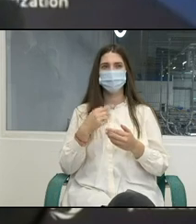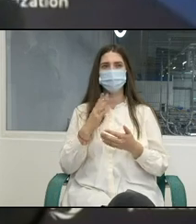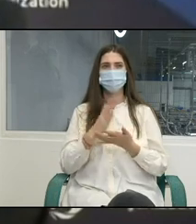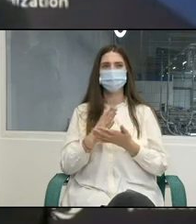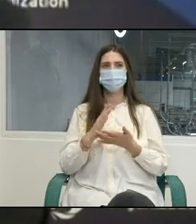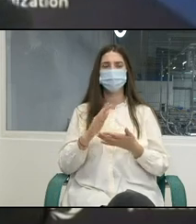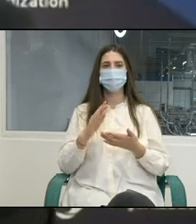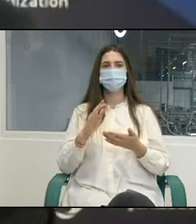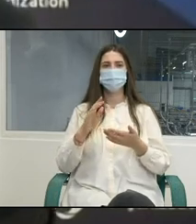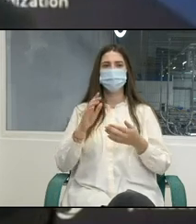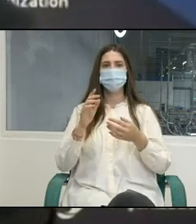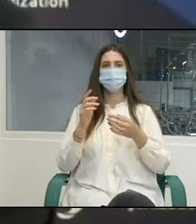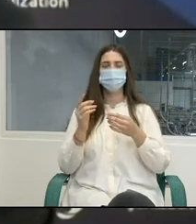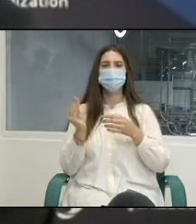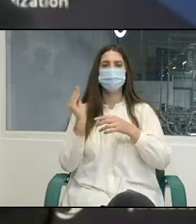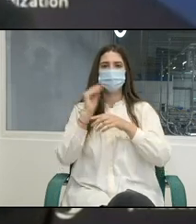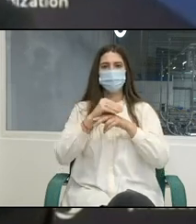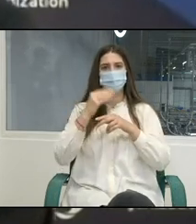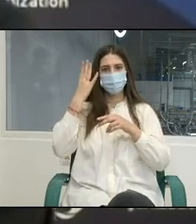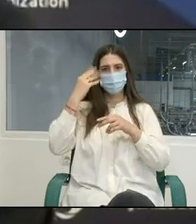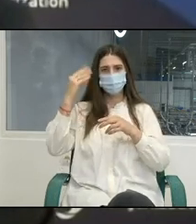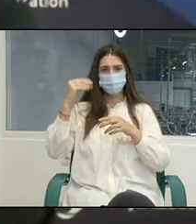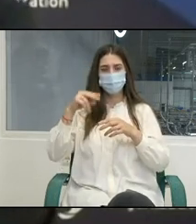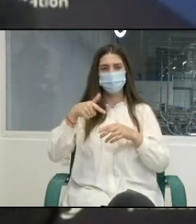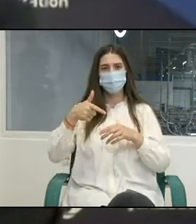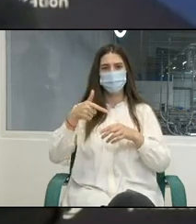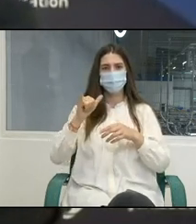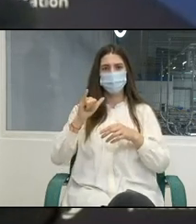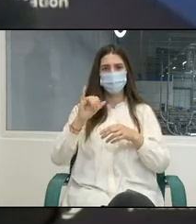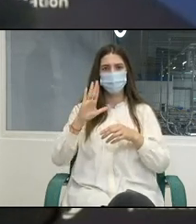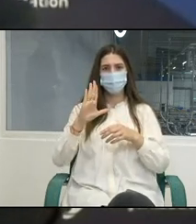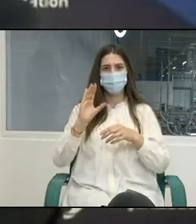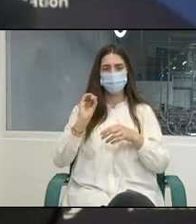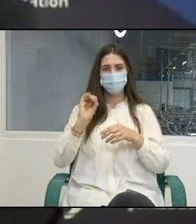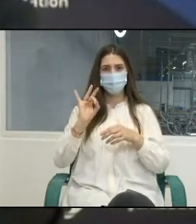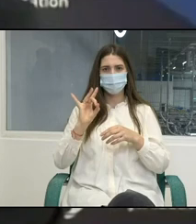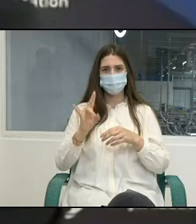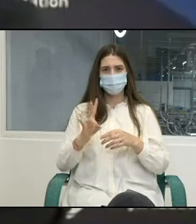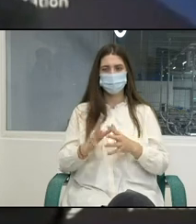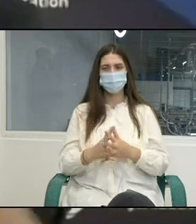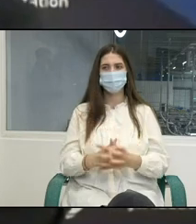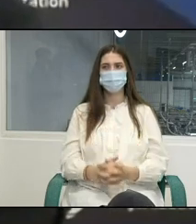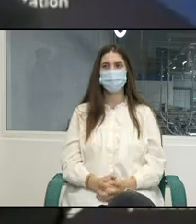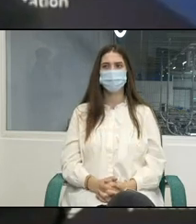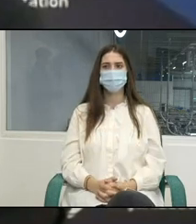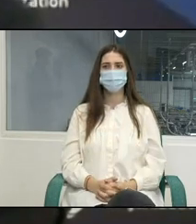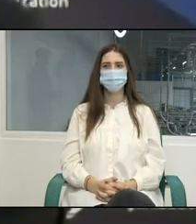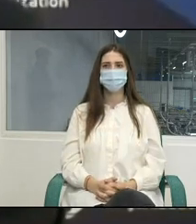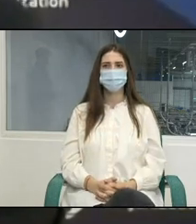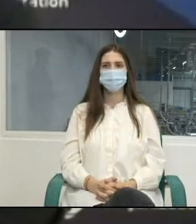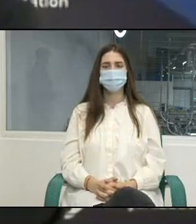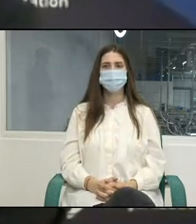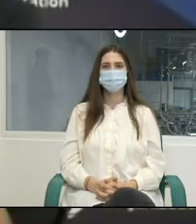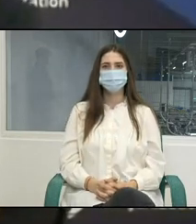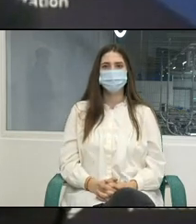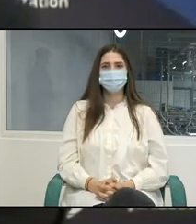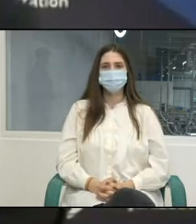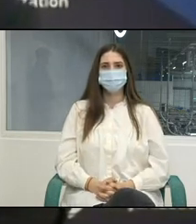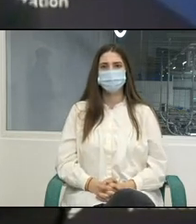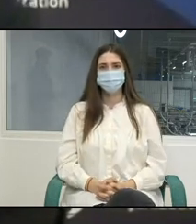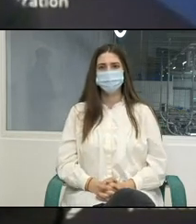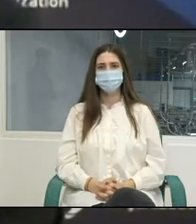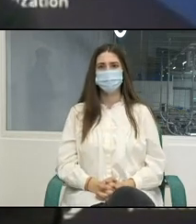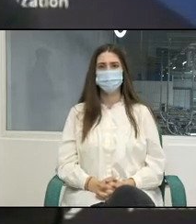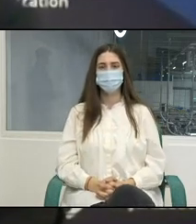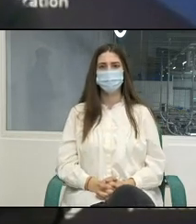guvernului la fel deci vorbim aici despre politici de viață de muncă active domnul Heinz Collor la fel a menționat